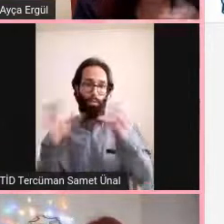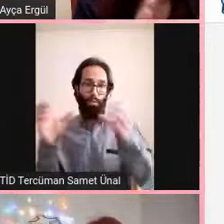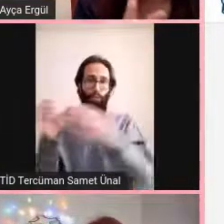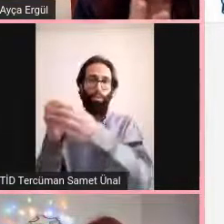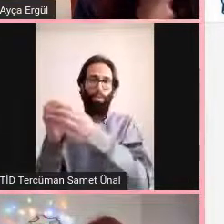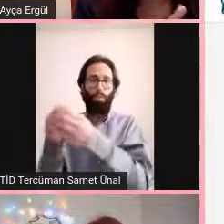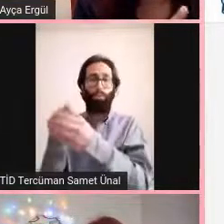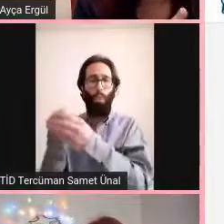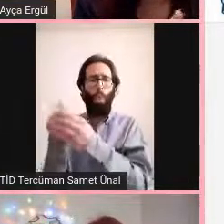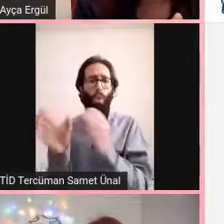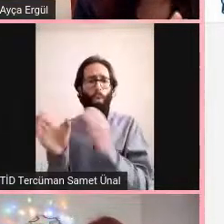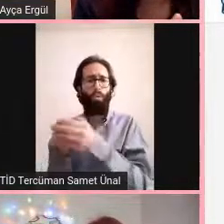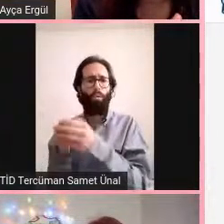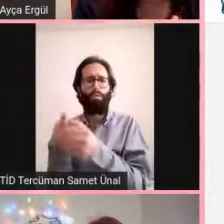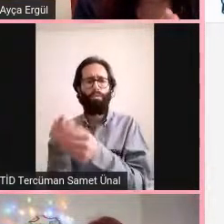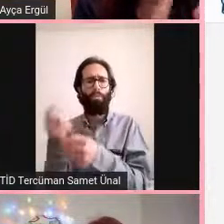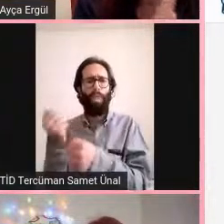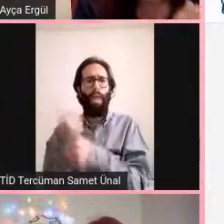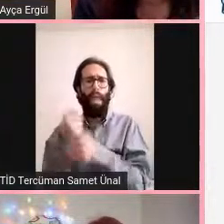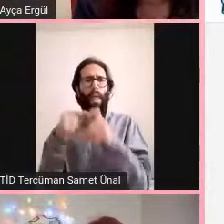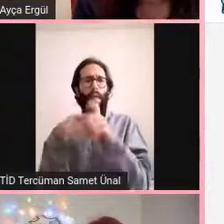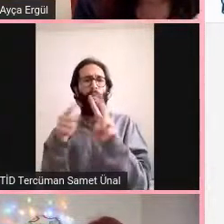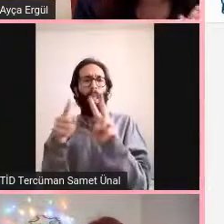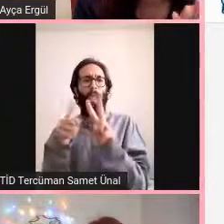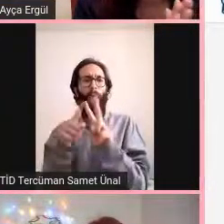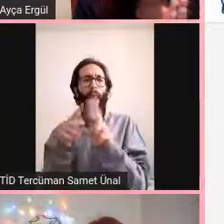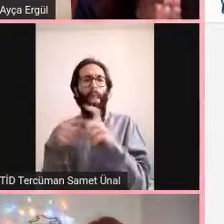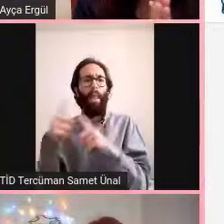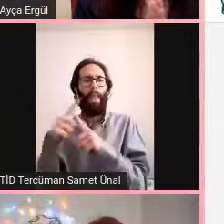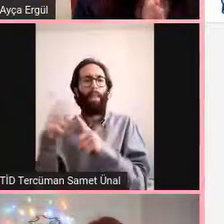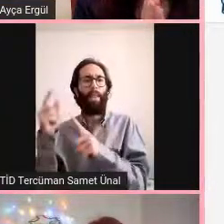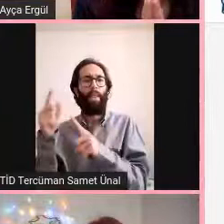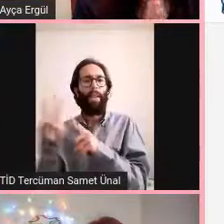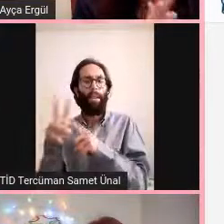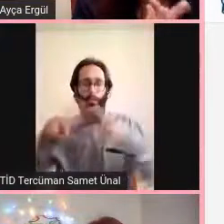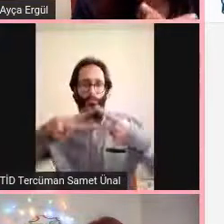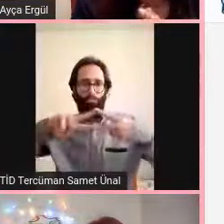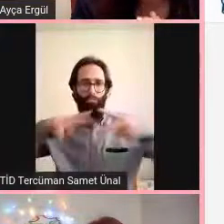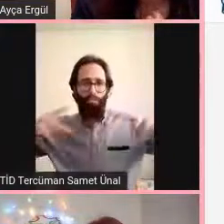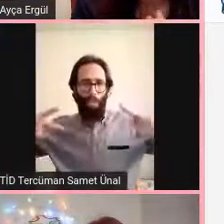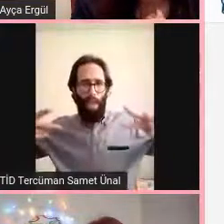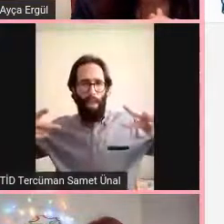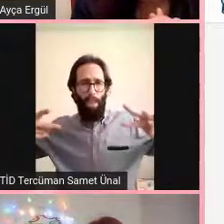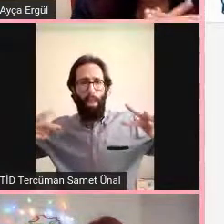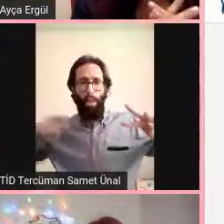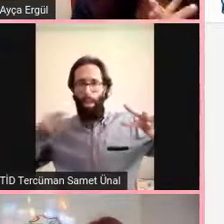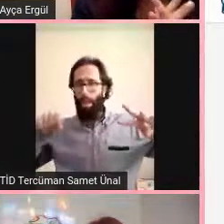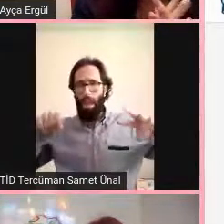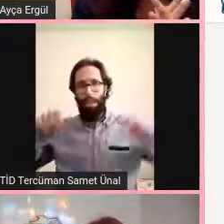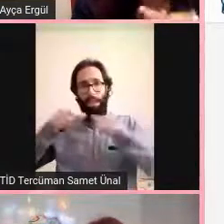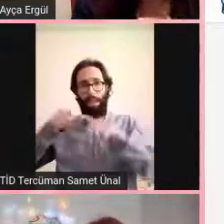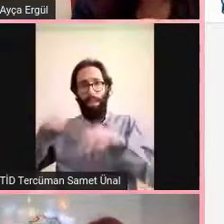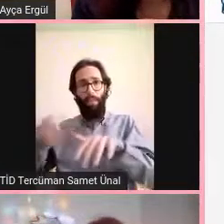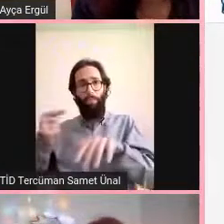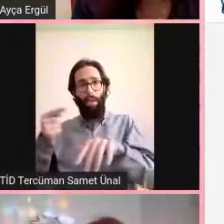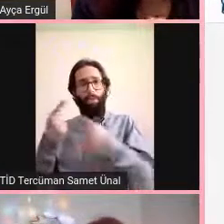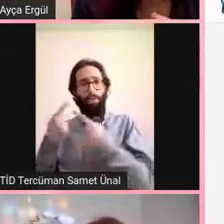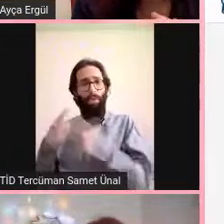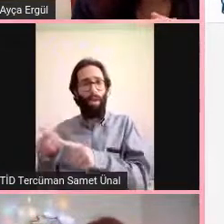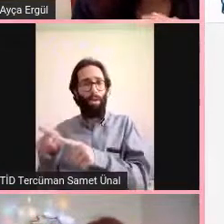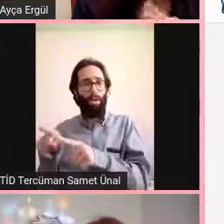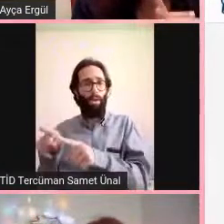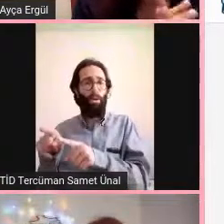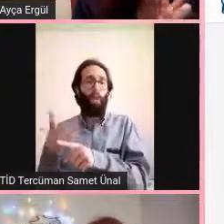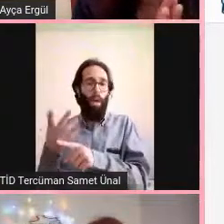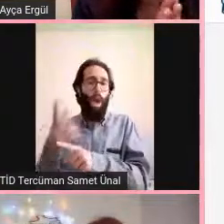farklıdır bizim Türkiye'deki insanlar işte Amerika'daki insanlar falan herkesin ayrı ayrı ama korona hiç fark gözetmedi yani